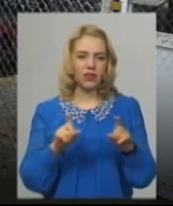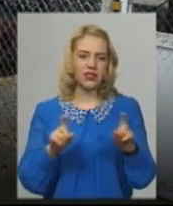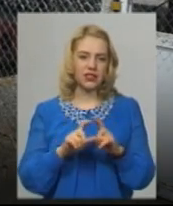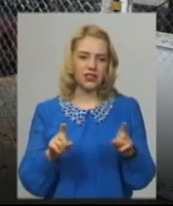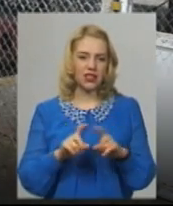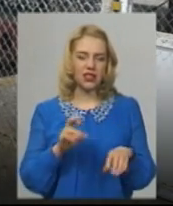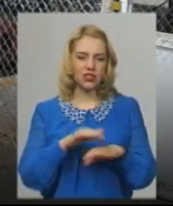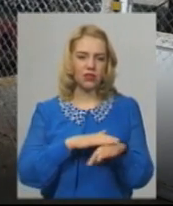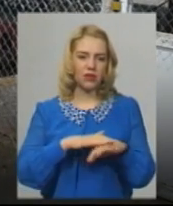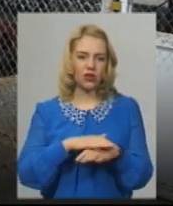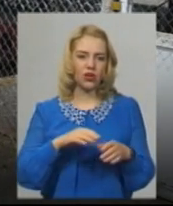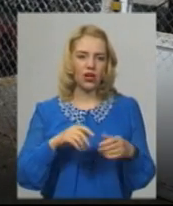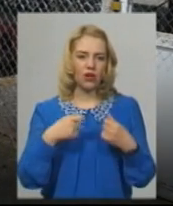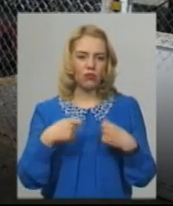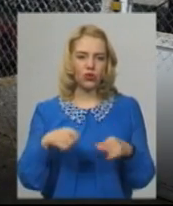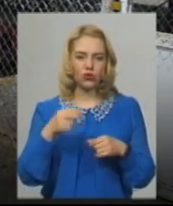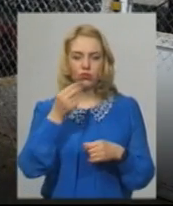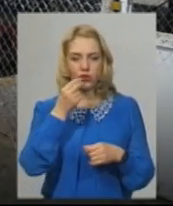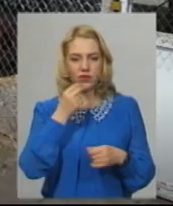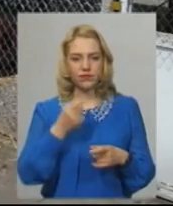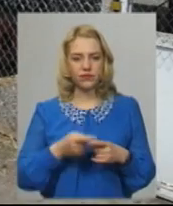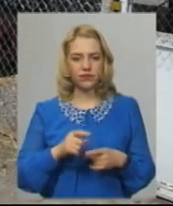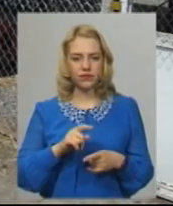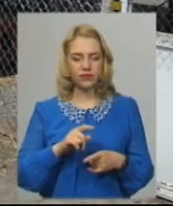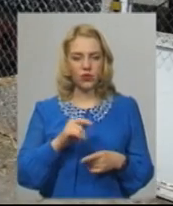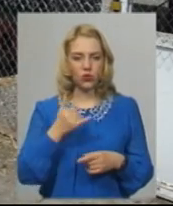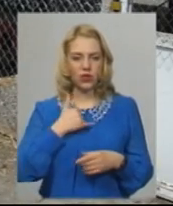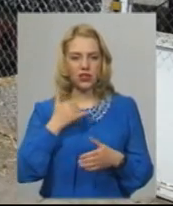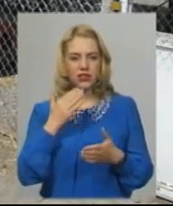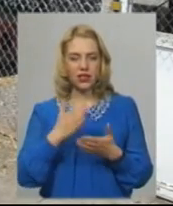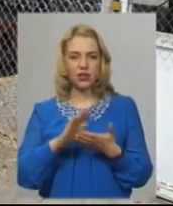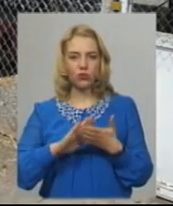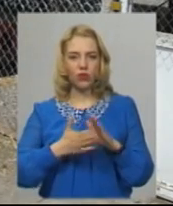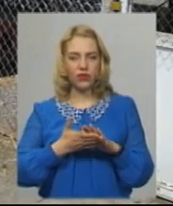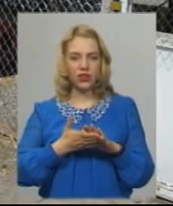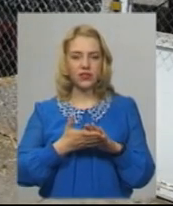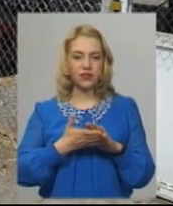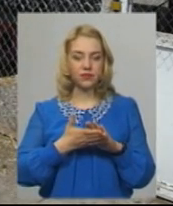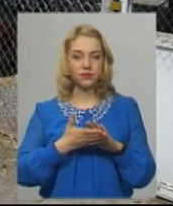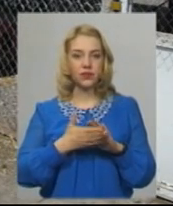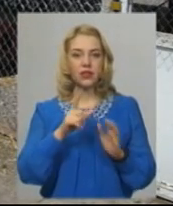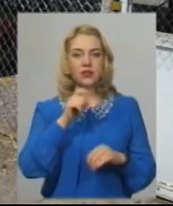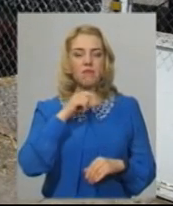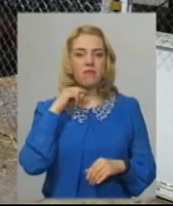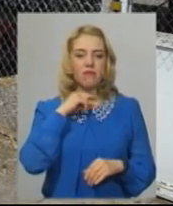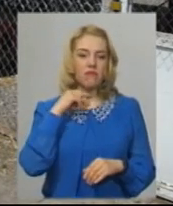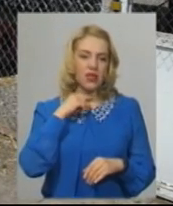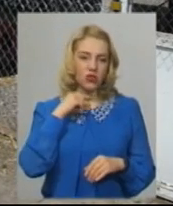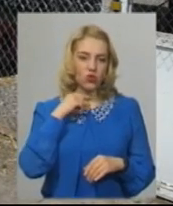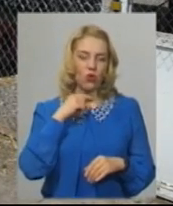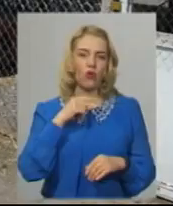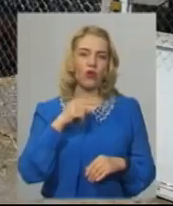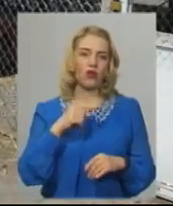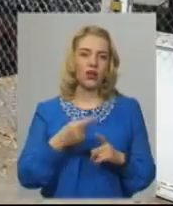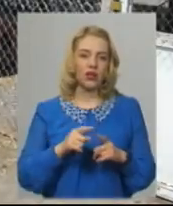базарі продають питання. У нас є домовленість з м'ясокомбінатами, з